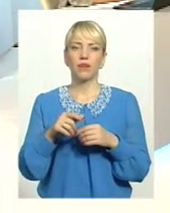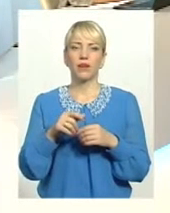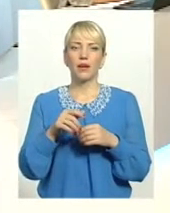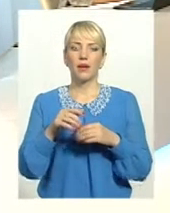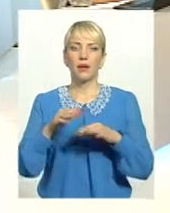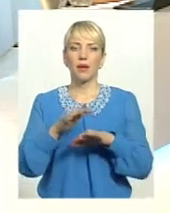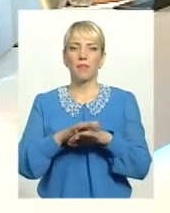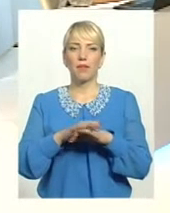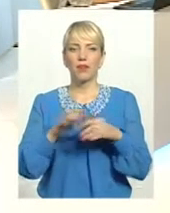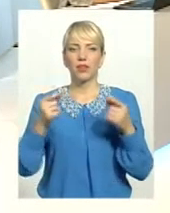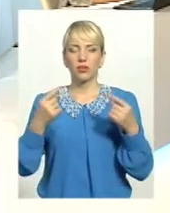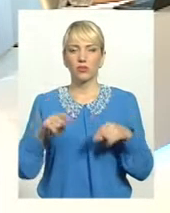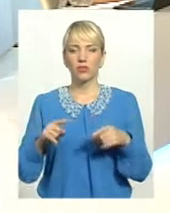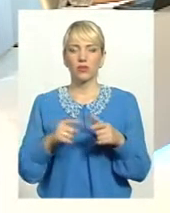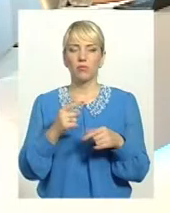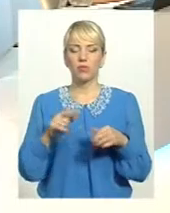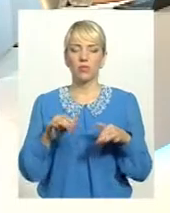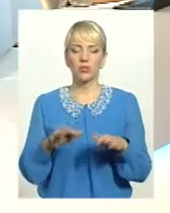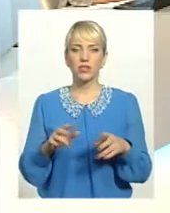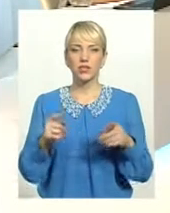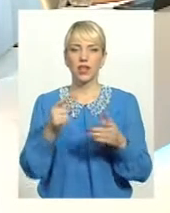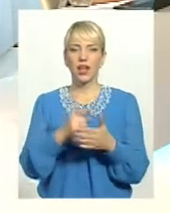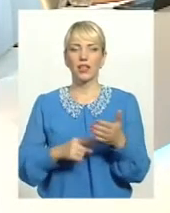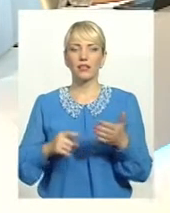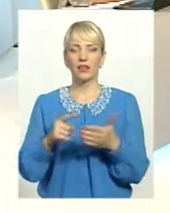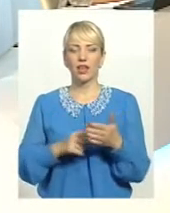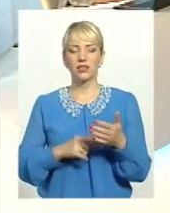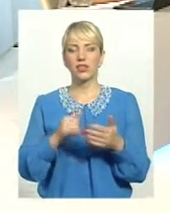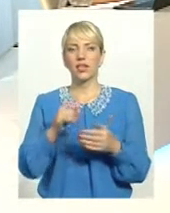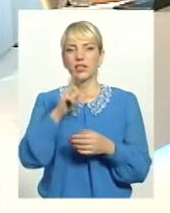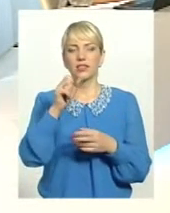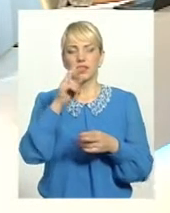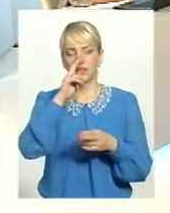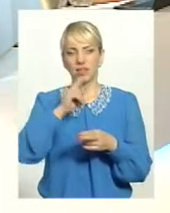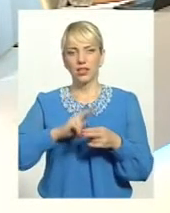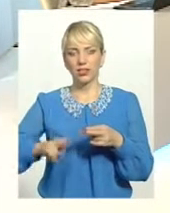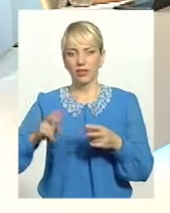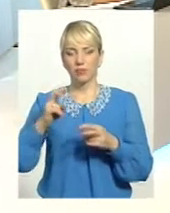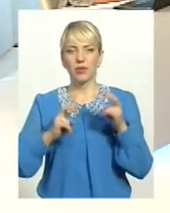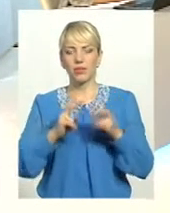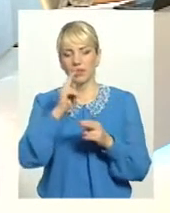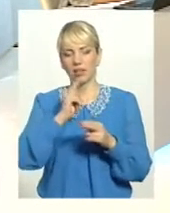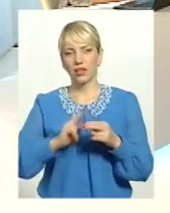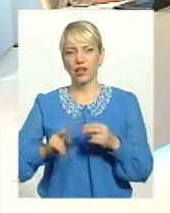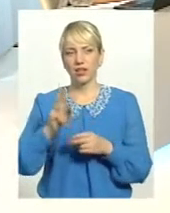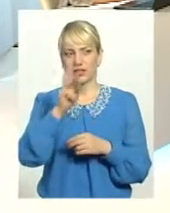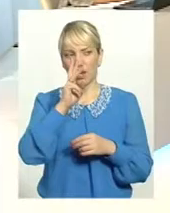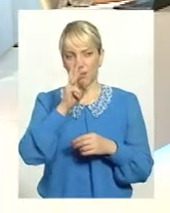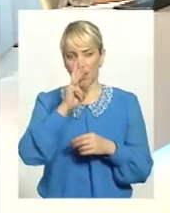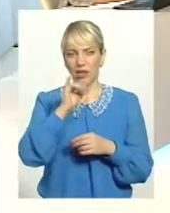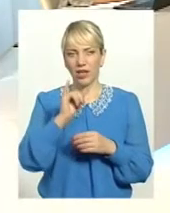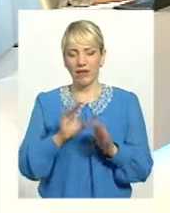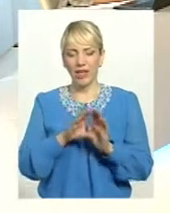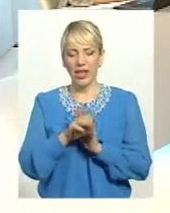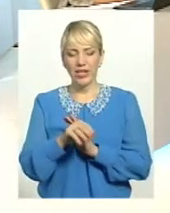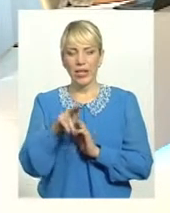відбувався, і разом з тим процесом, зі зникненням підприємства, зникали і зарплати, і внески